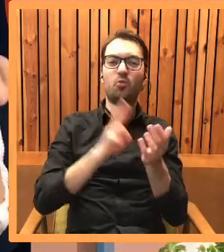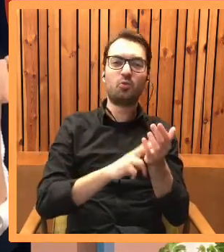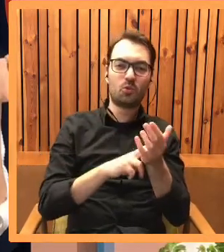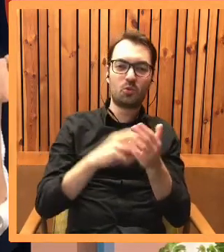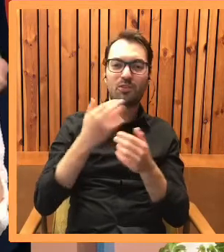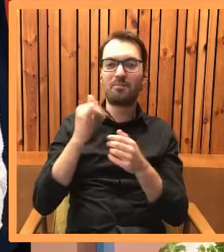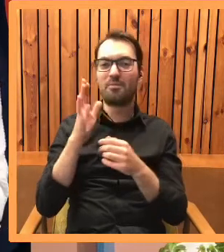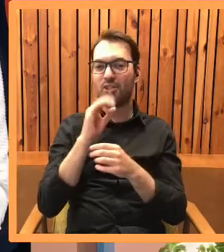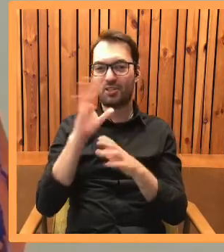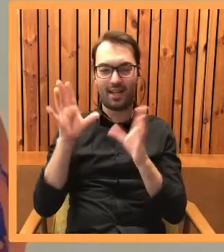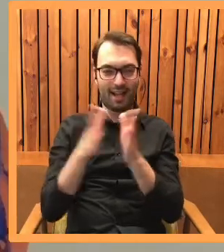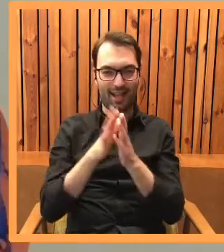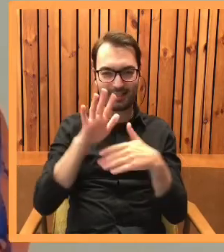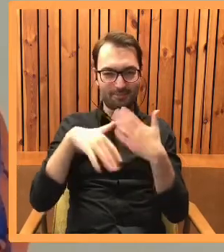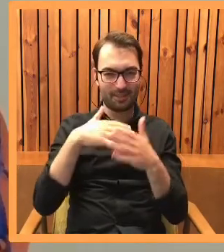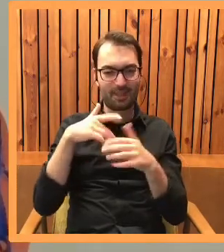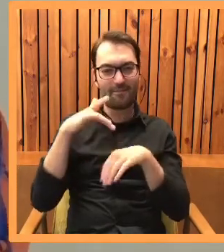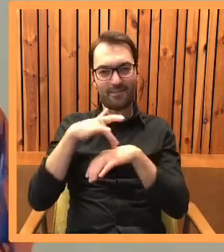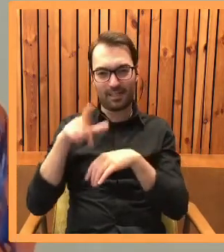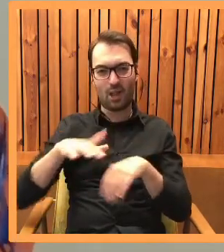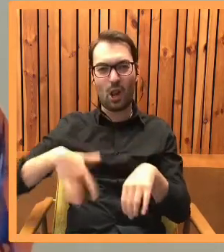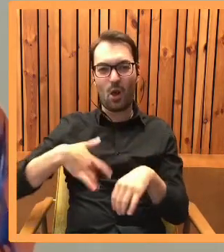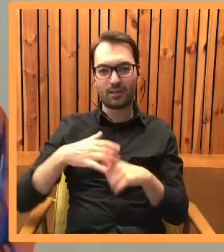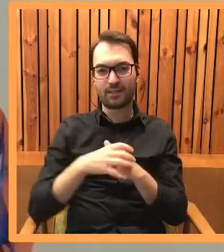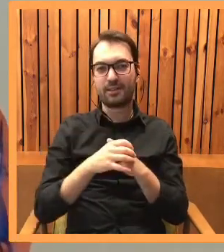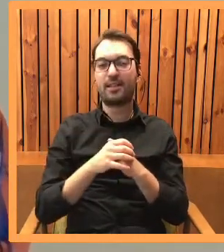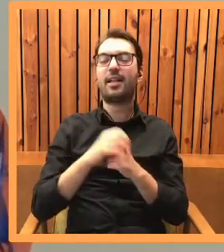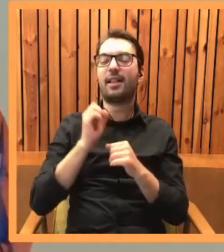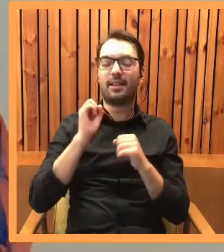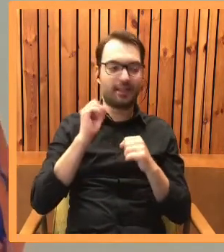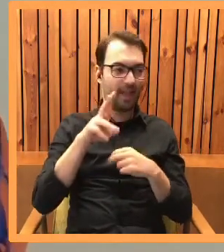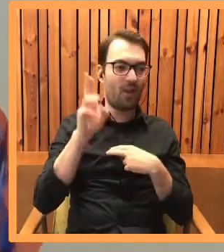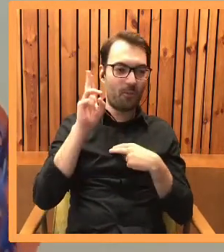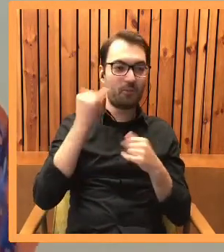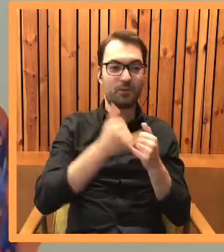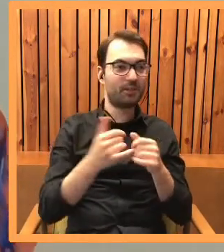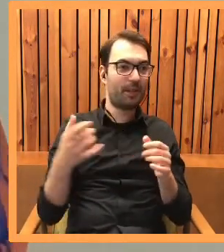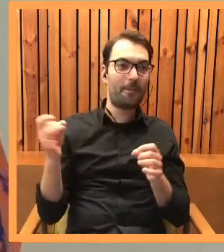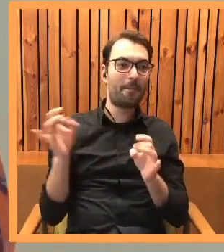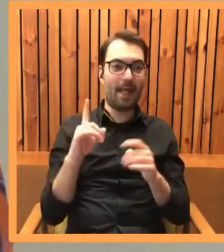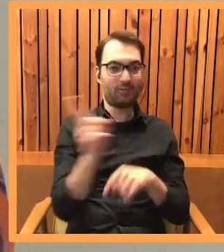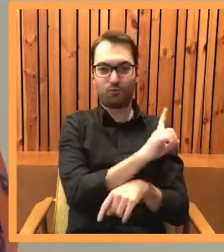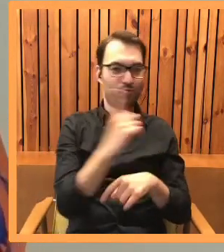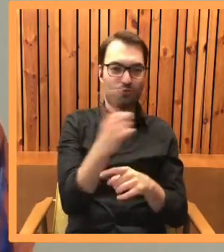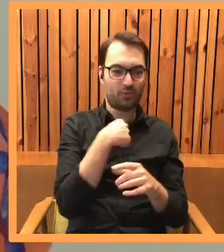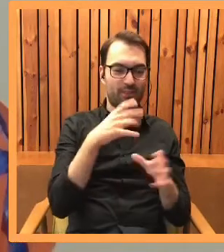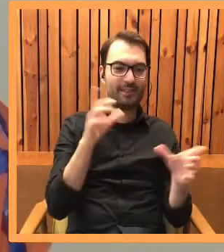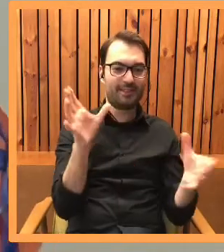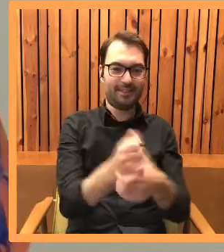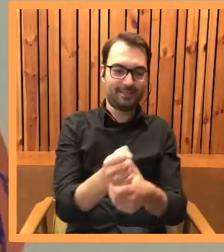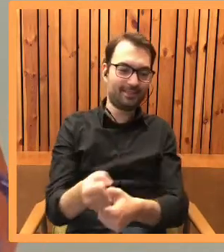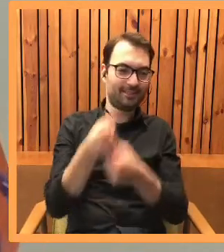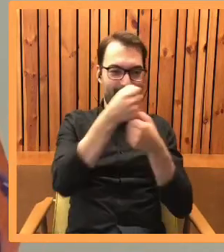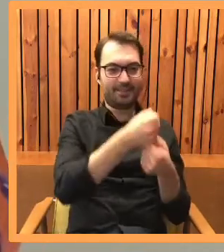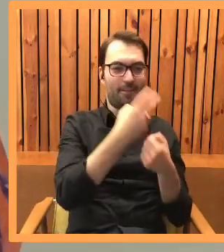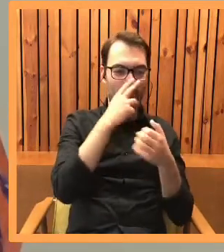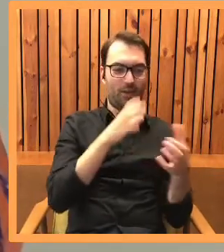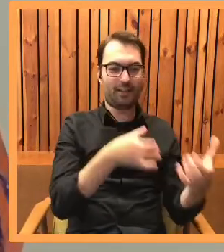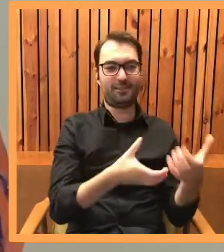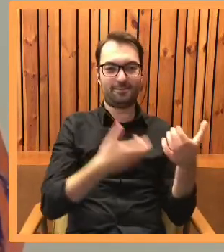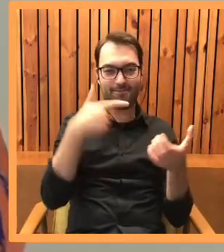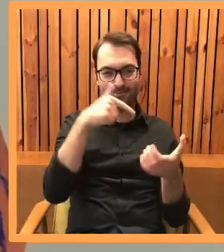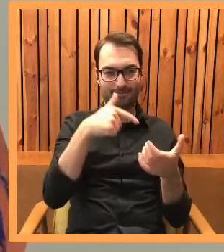'ego i właśnie miszy? Tak, obiecuję. Jeżeli gdzieś się tu pojawi w zasięgu moich rąk, to ją złapię i przesunę przed